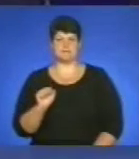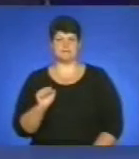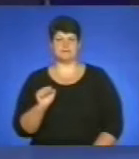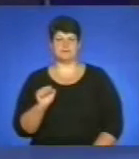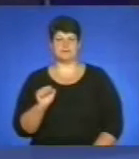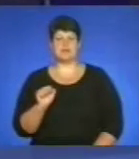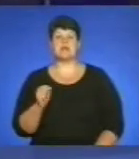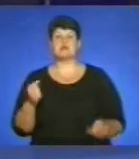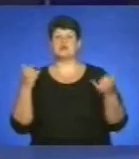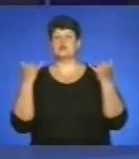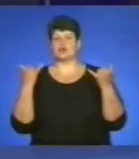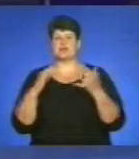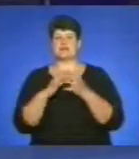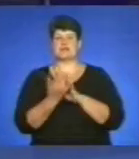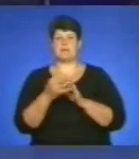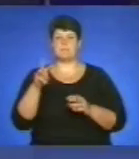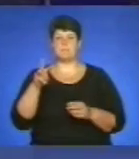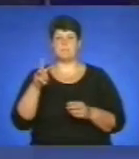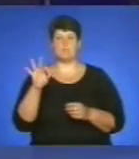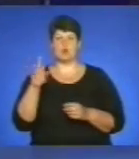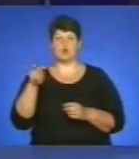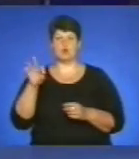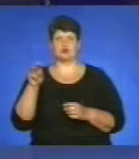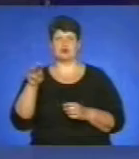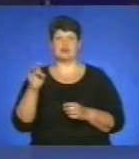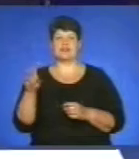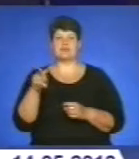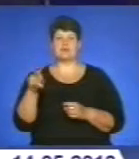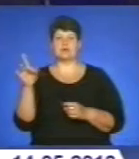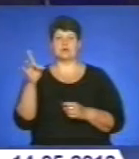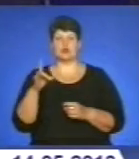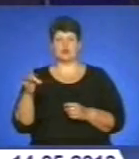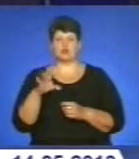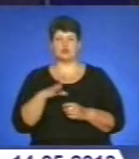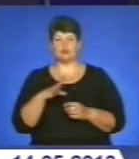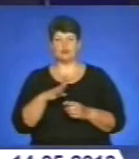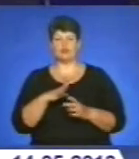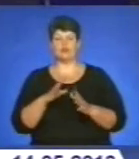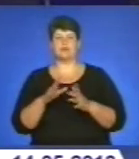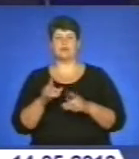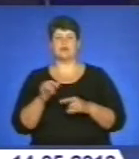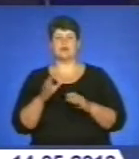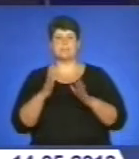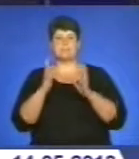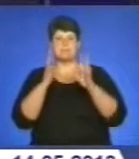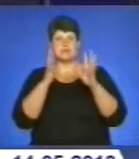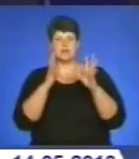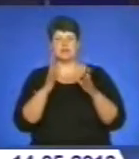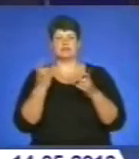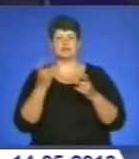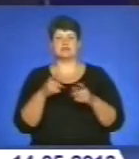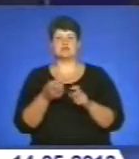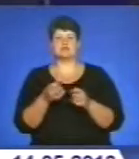Сьогодні у селі Молотків Лановецького району відбувся мітинг-реквієм, присвячений 70-річчю молотківської трагедії.